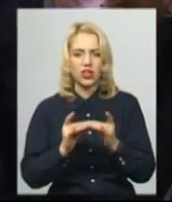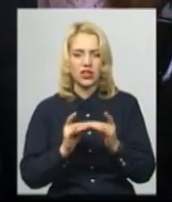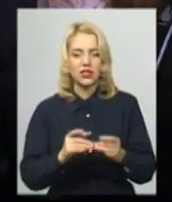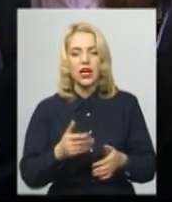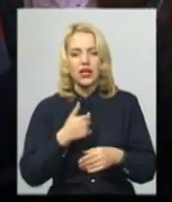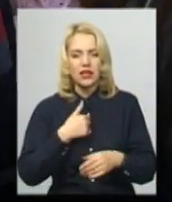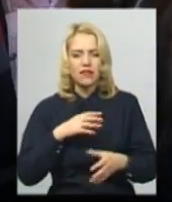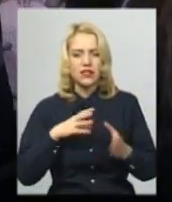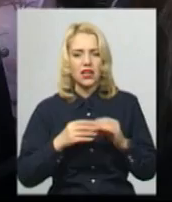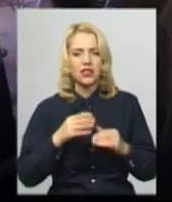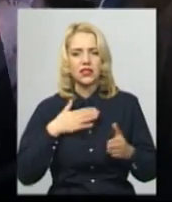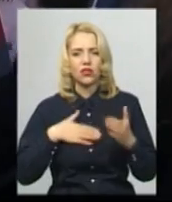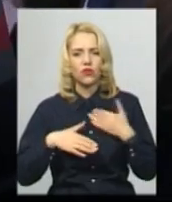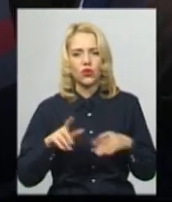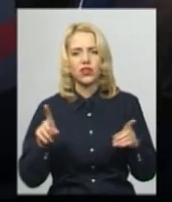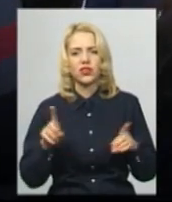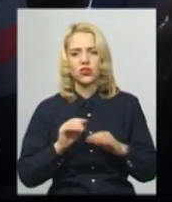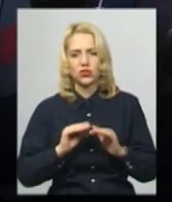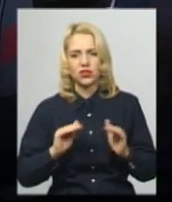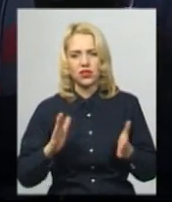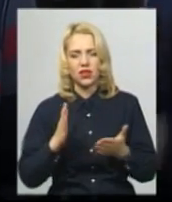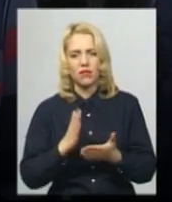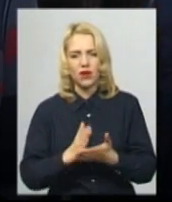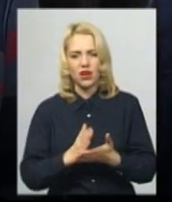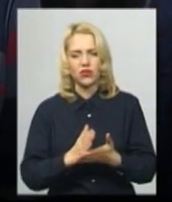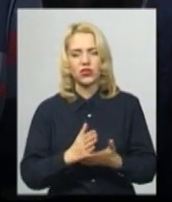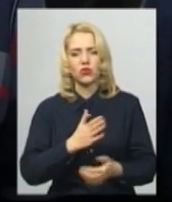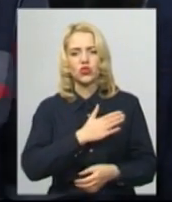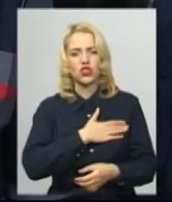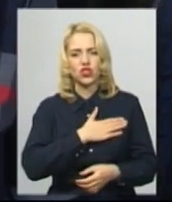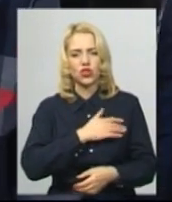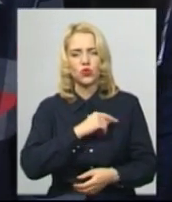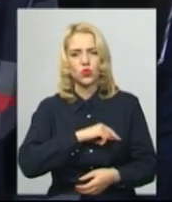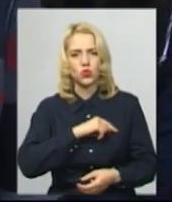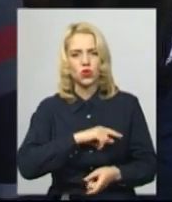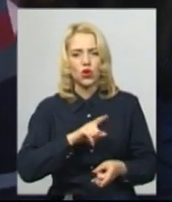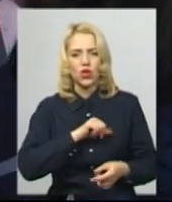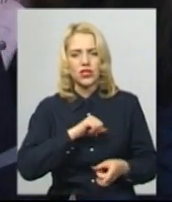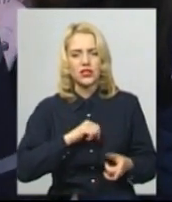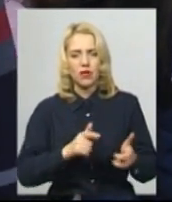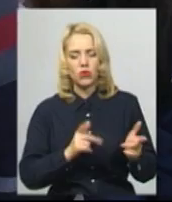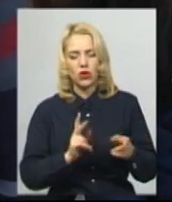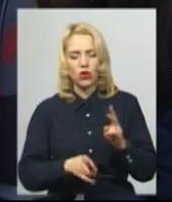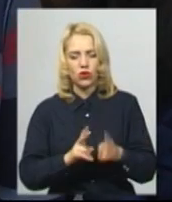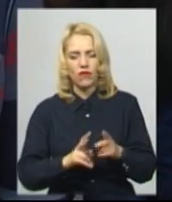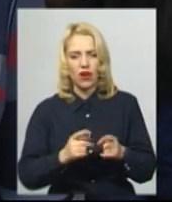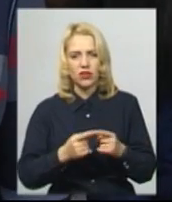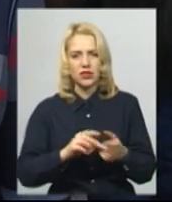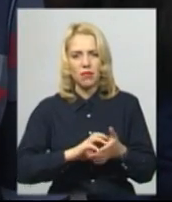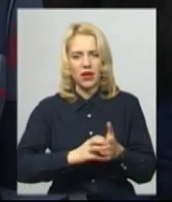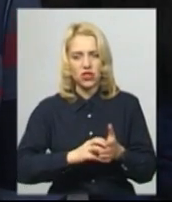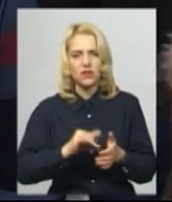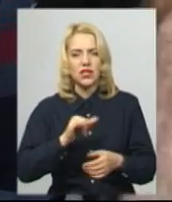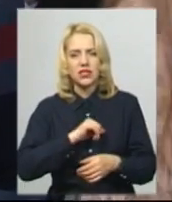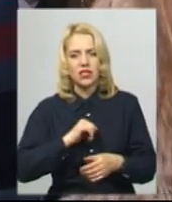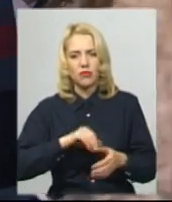-то задоволена, що діти мають таку щиру душу, що самі виготовляють ці печива, самі